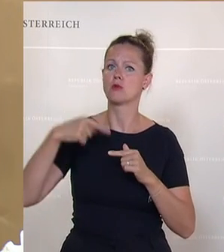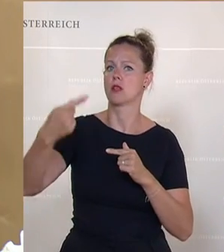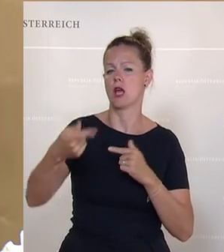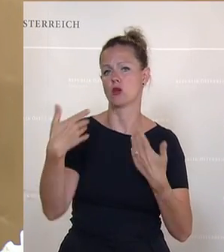wollen.